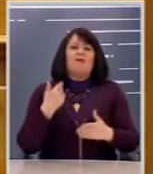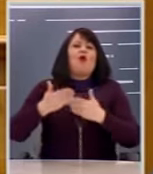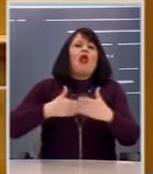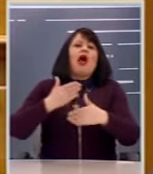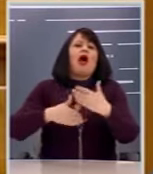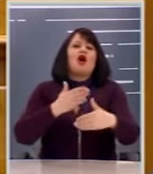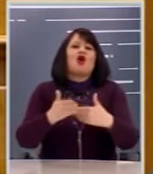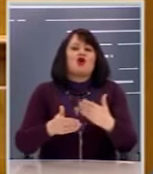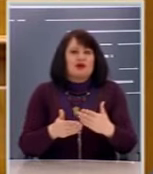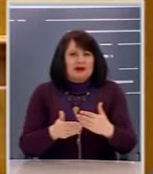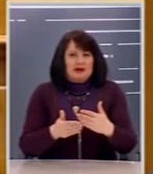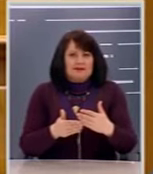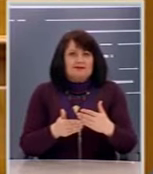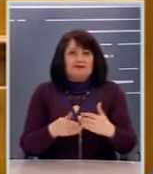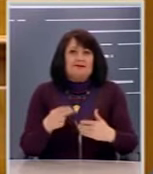χρόνια, στη δημόσια υγεία. Ευχαριστώ.